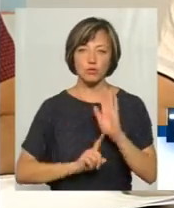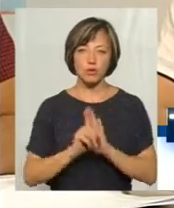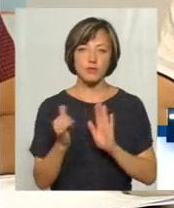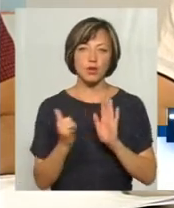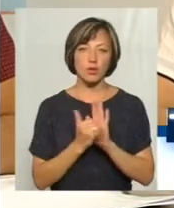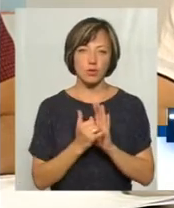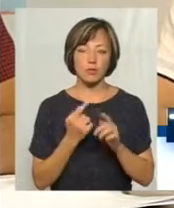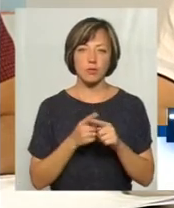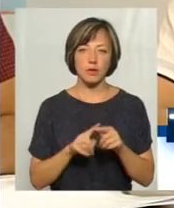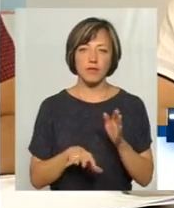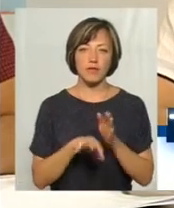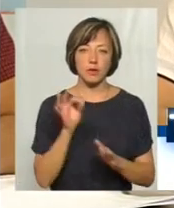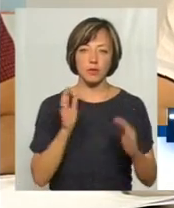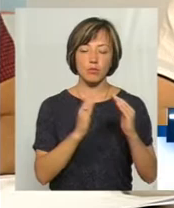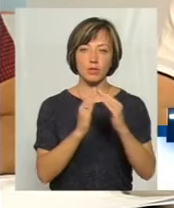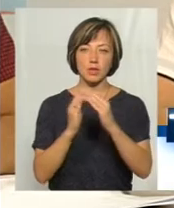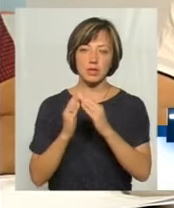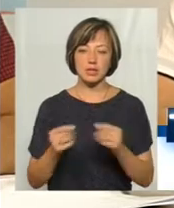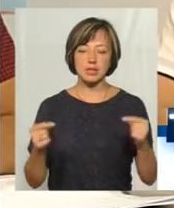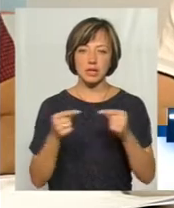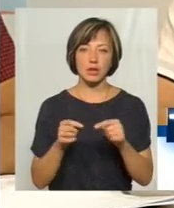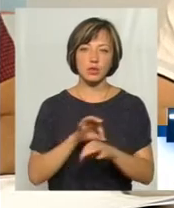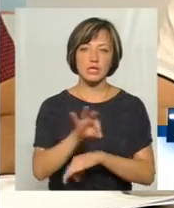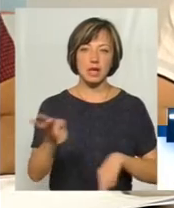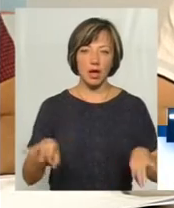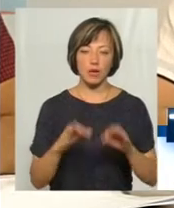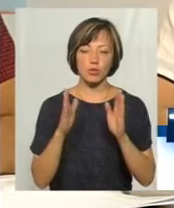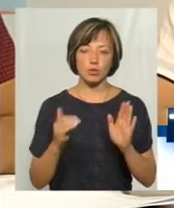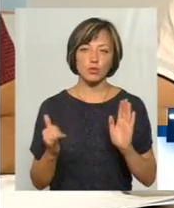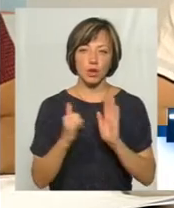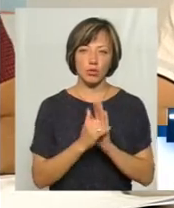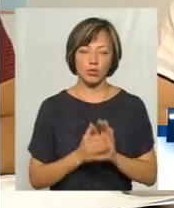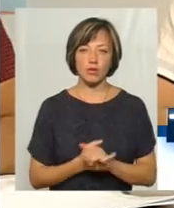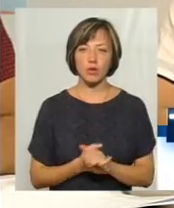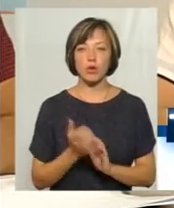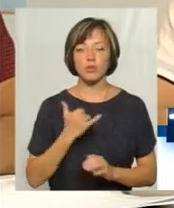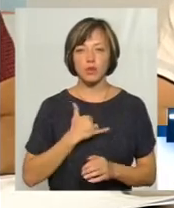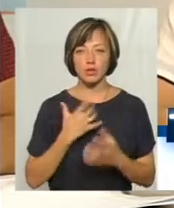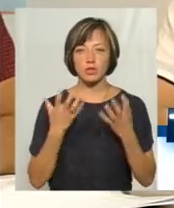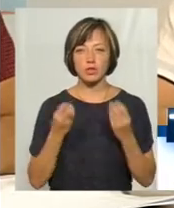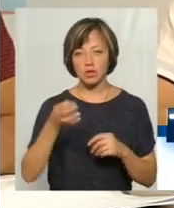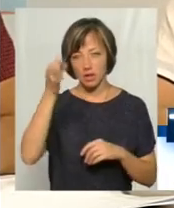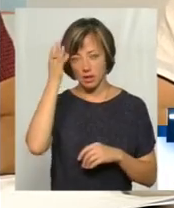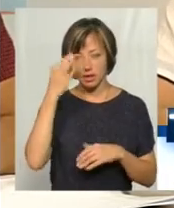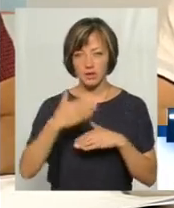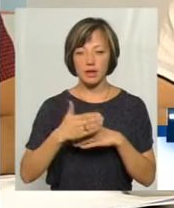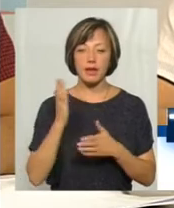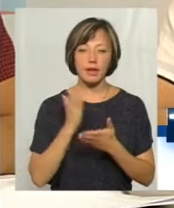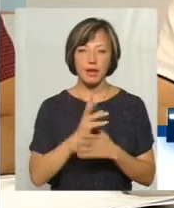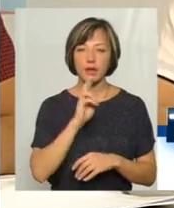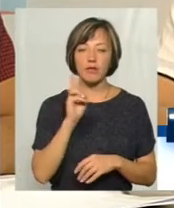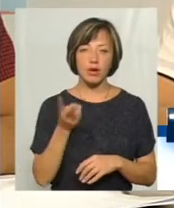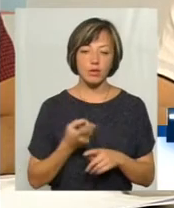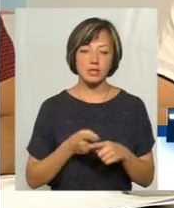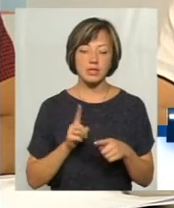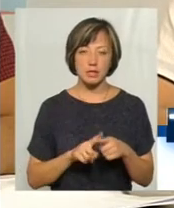встановлювати, ми виберемо якісь будинки і, згідно схеми, будемо їх встановлювати. У нас, я ще раз нагадую, є майже два роки, тому